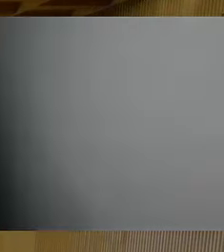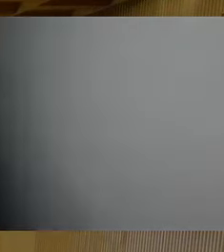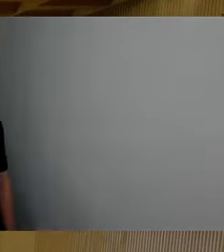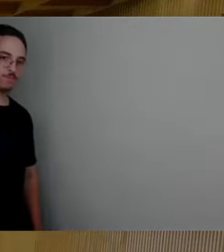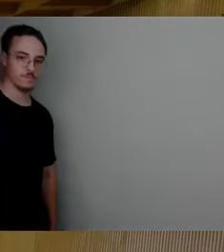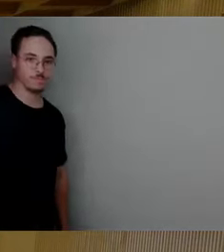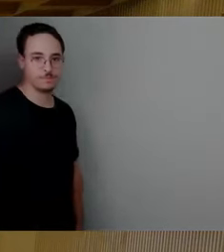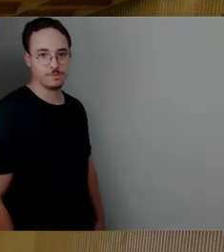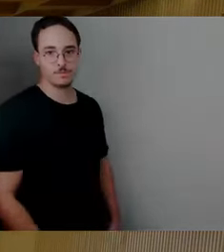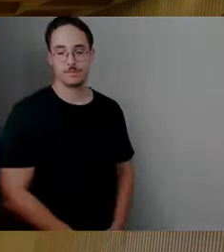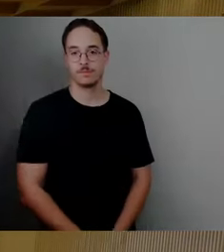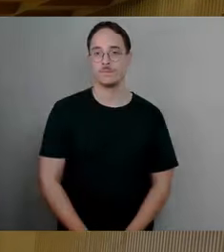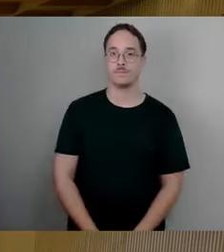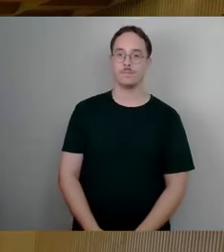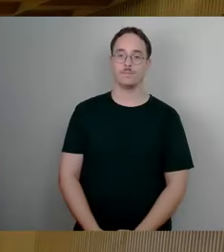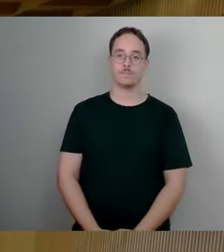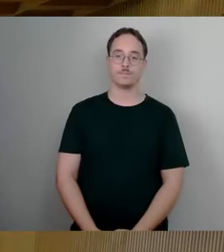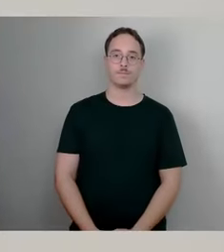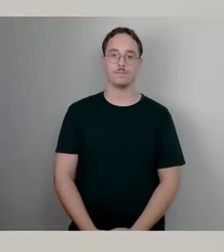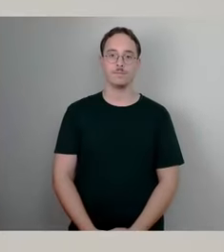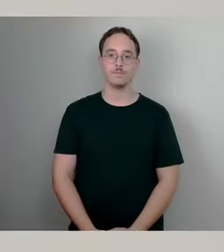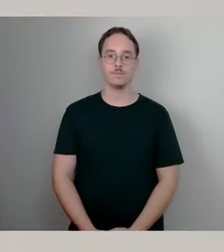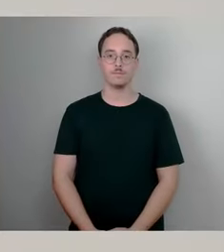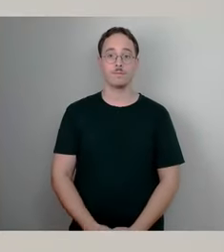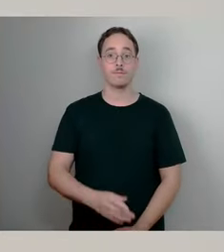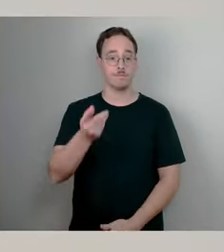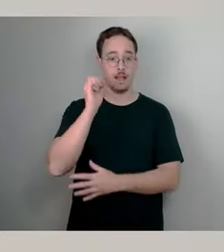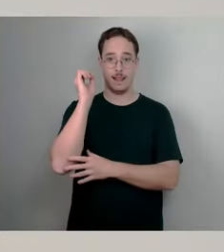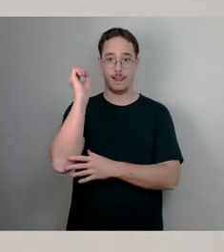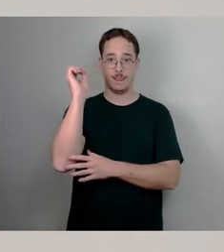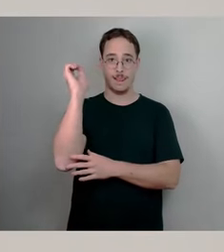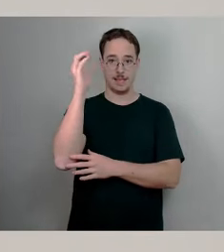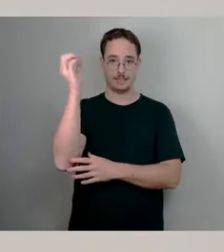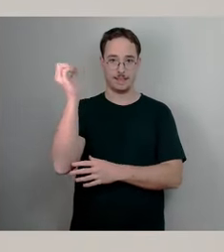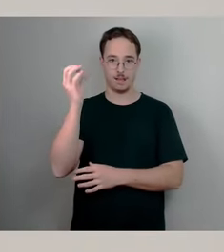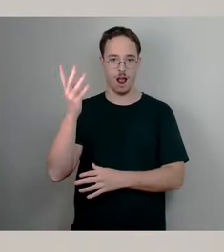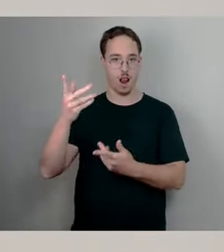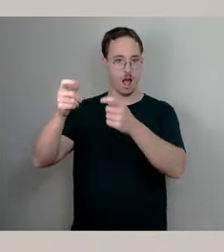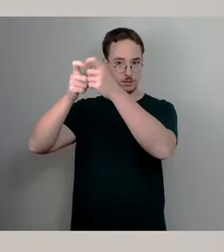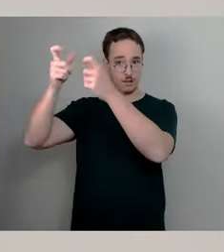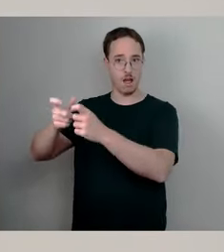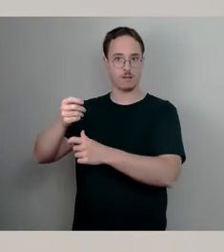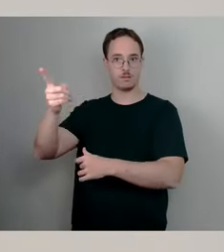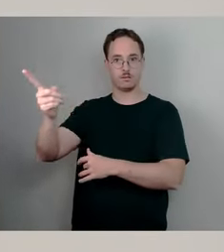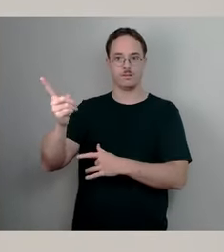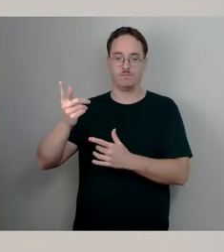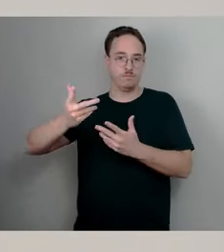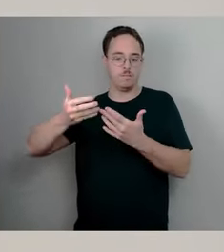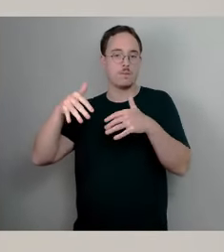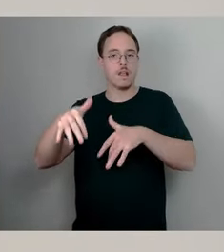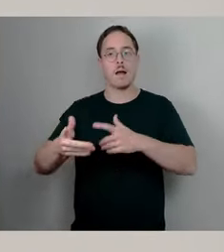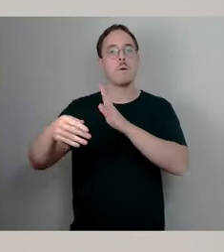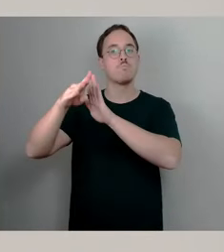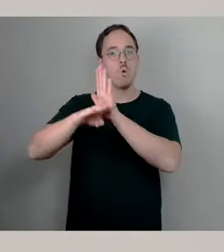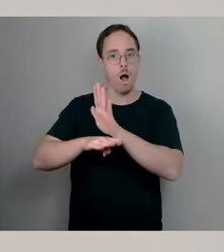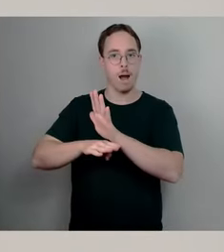es ist so, dass die Lichtsignallagen im Nahbereich des Messegeländes alle mit Signalprogrammen für Veranstaltungsverkehre